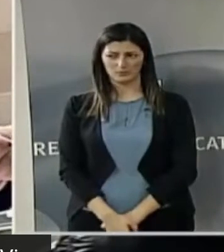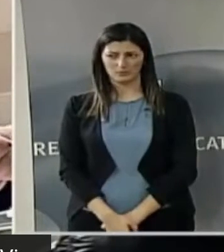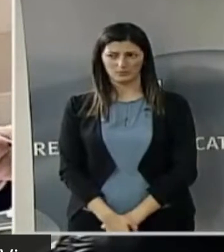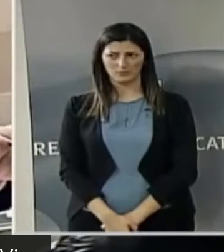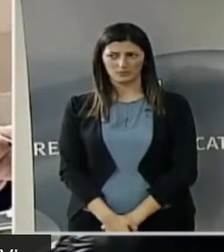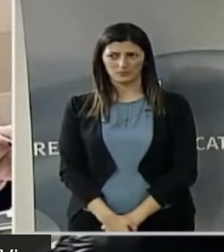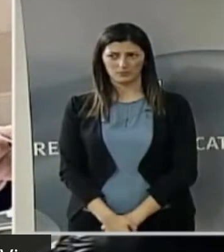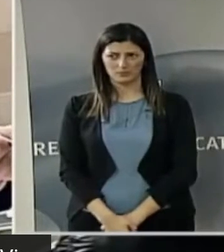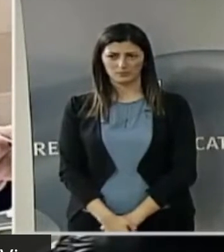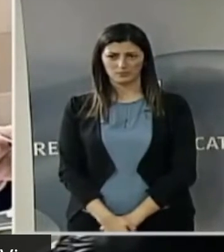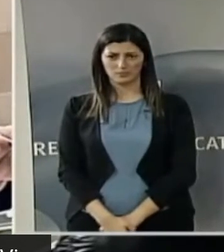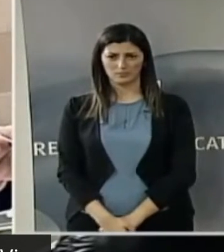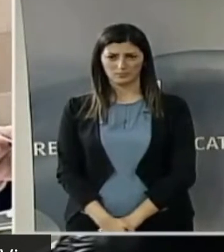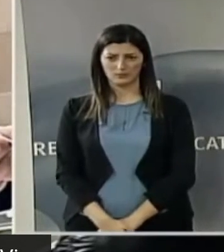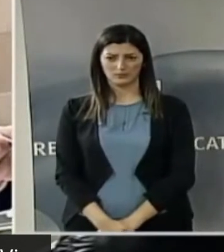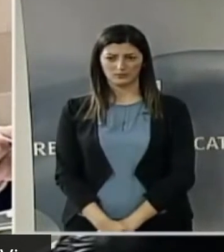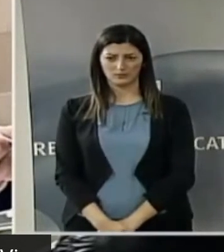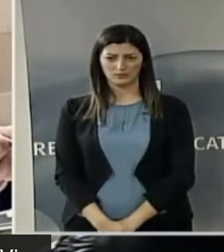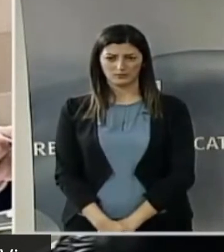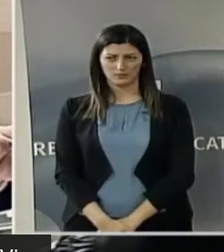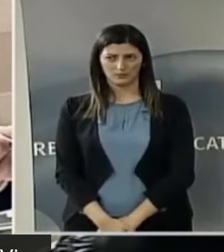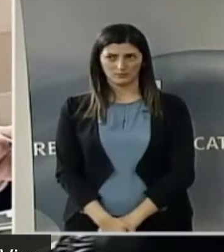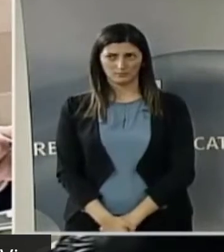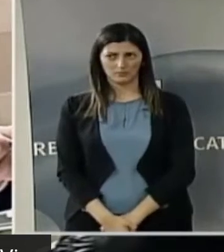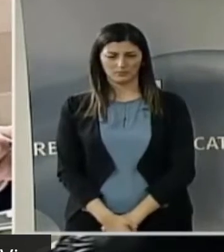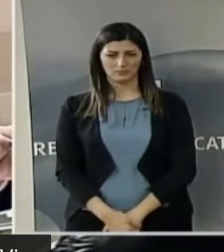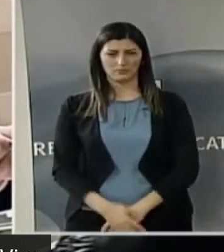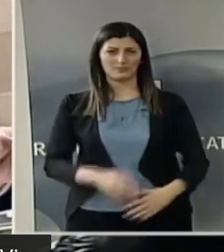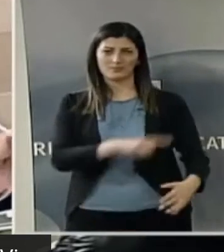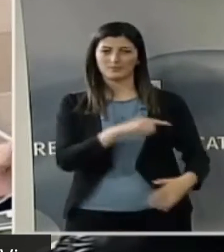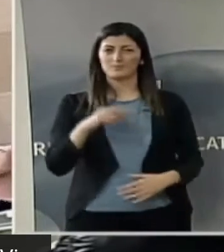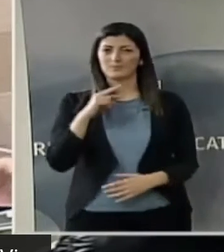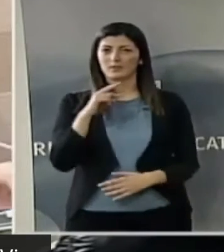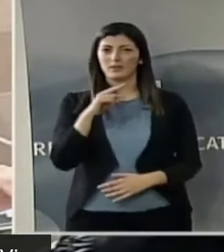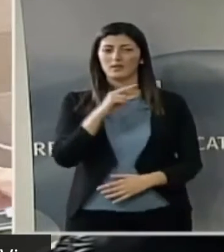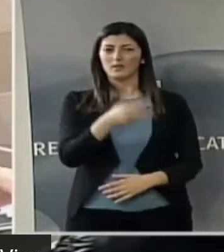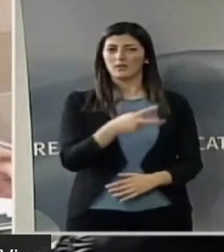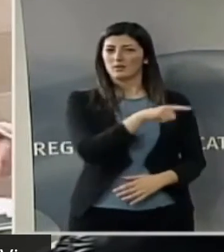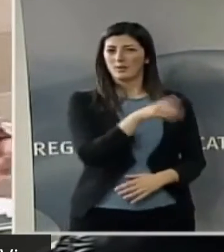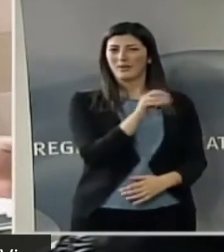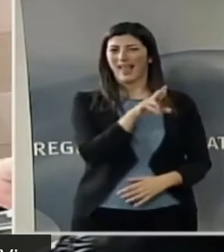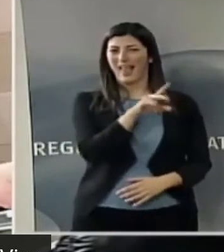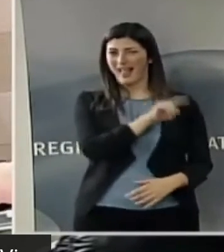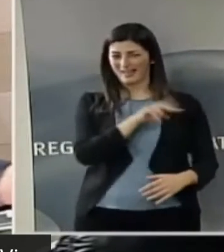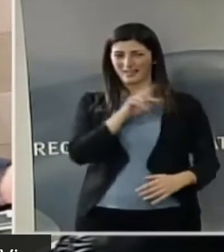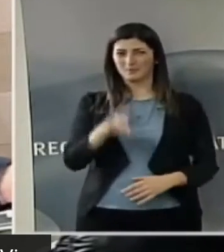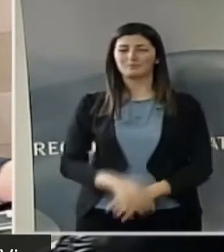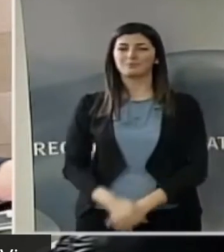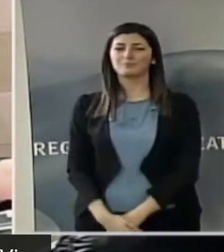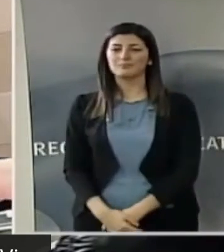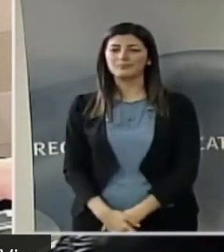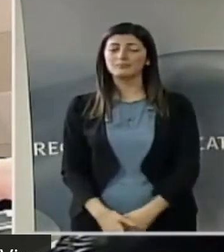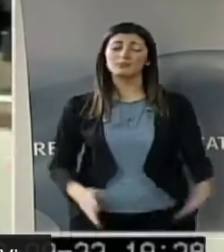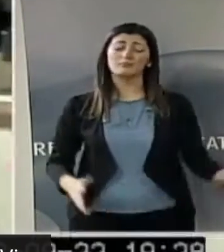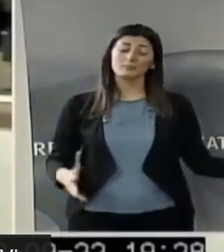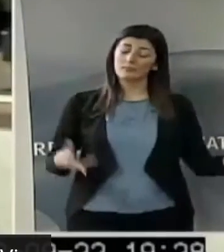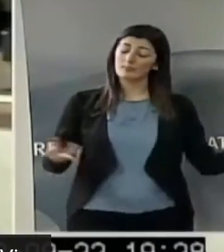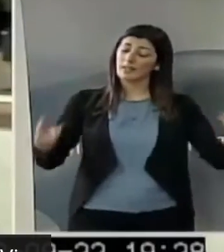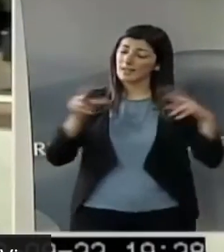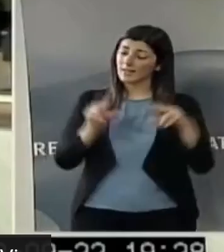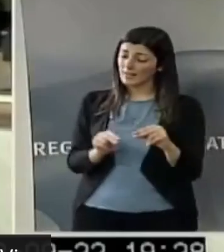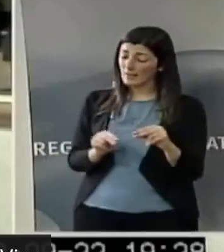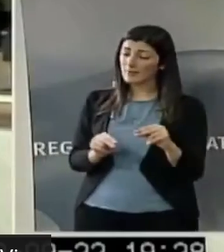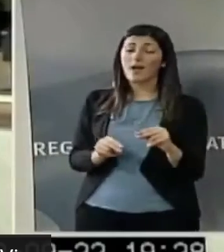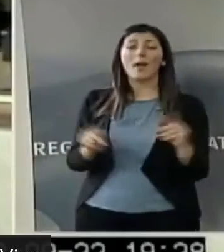la parola al collega Braia per una breve replica. Prego. La replica è breve,